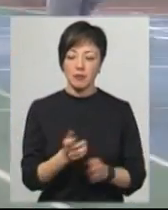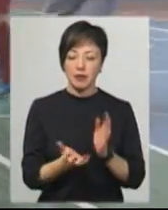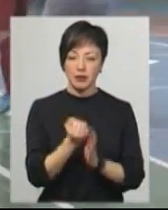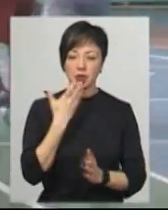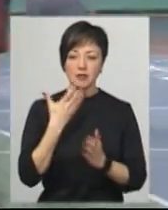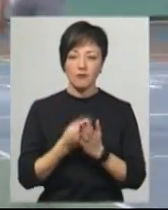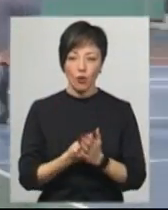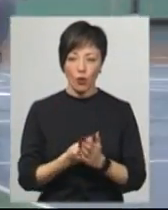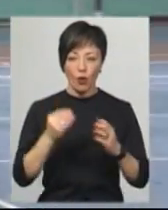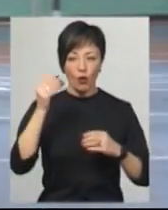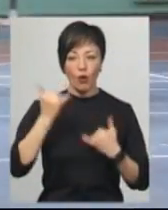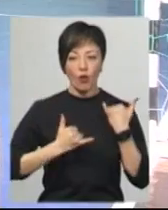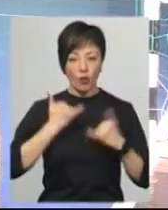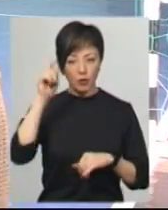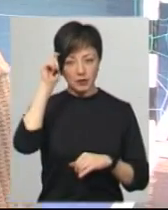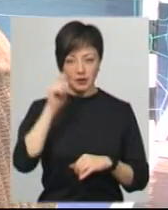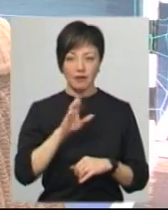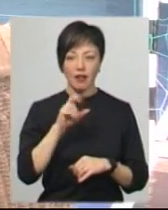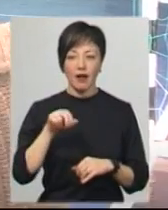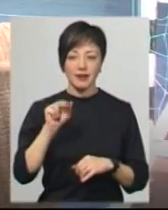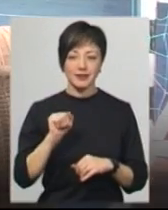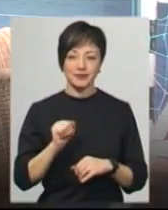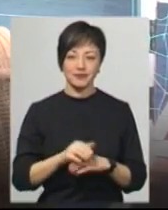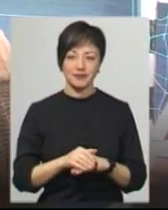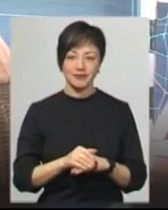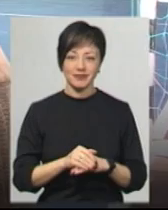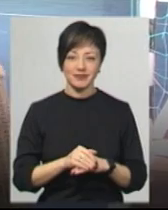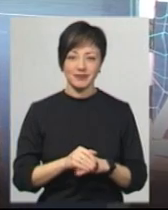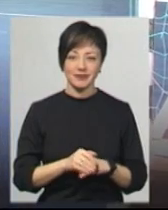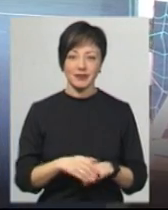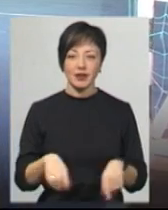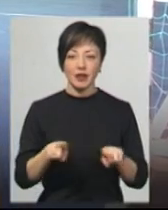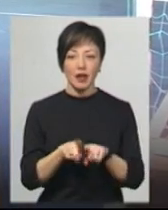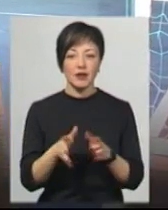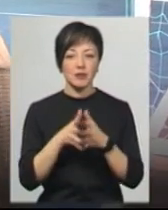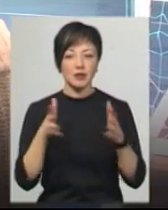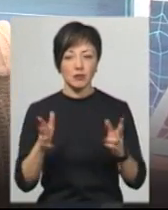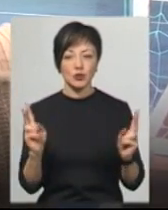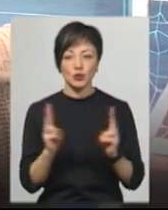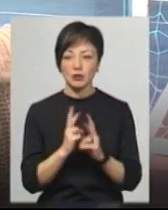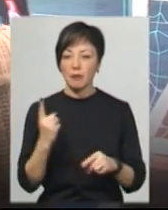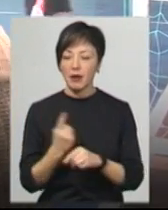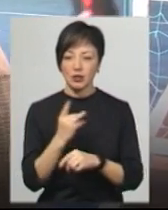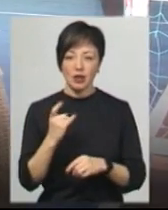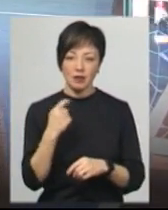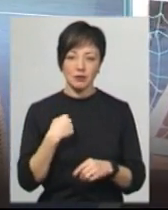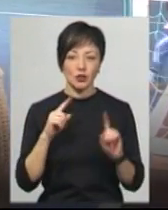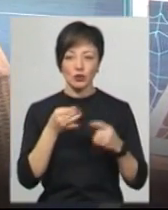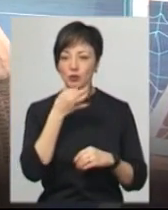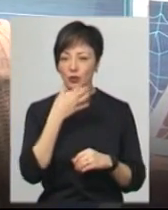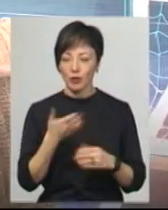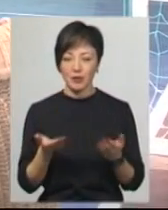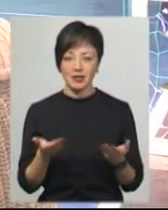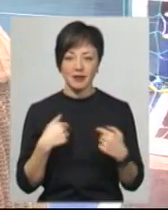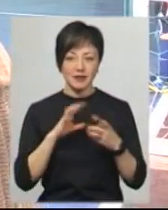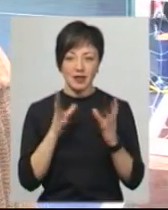7 полтавської команди «Влада Зосім». На таких масштабних зустрічах перший раз, але мені дуже подобається,